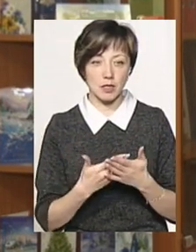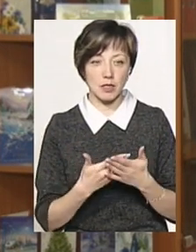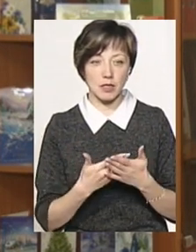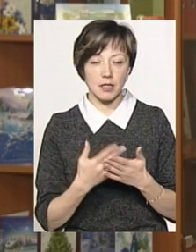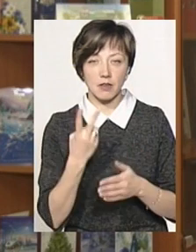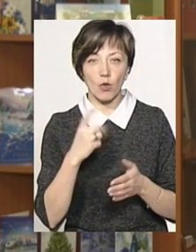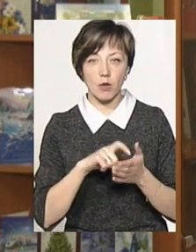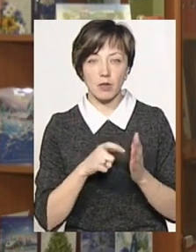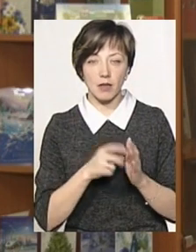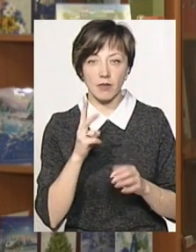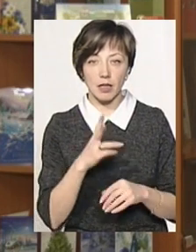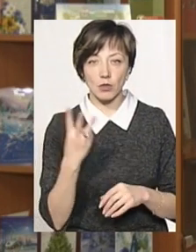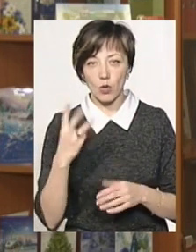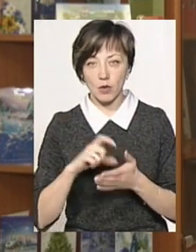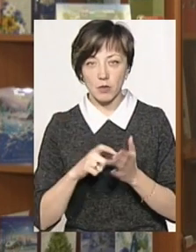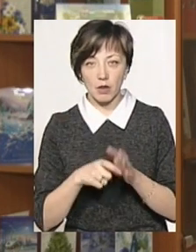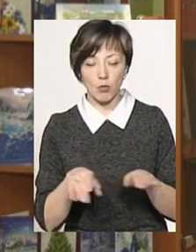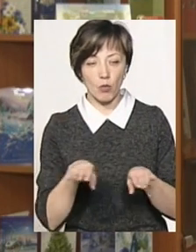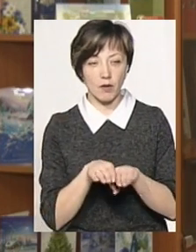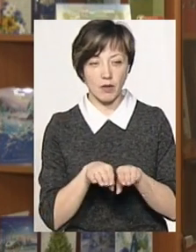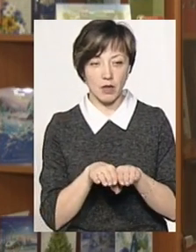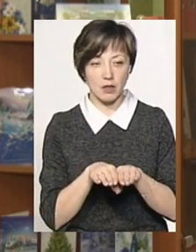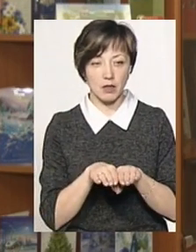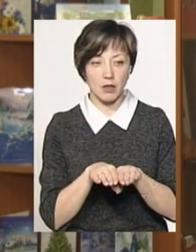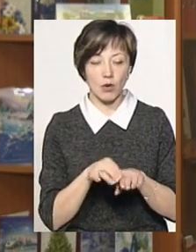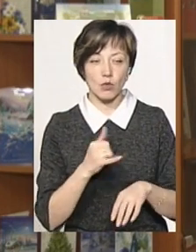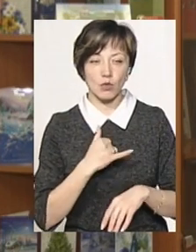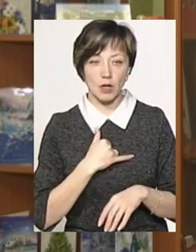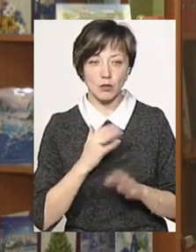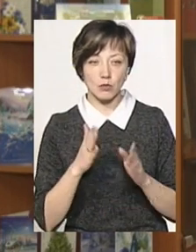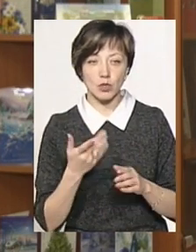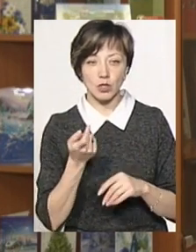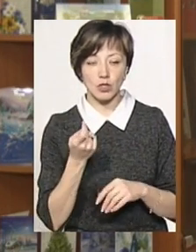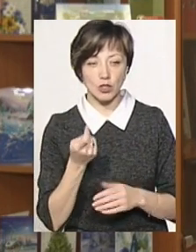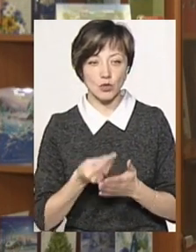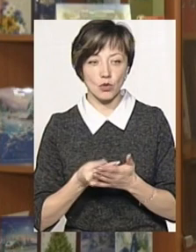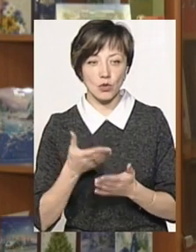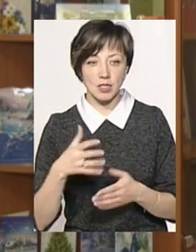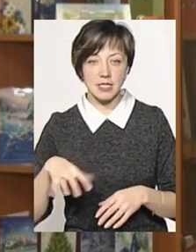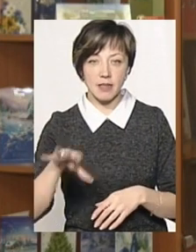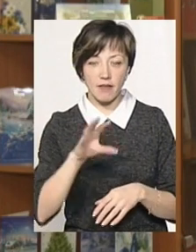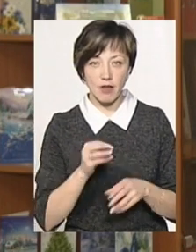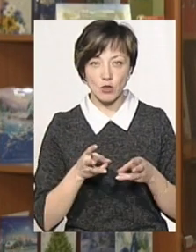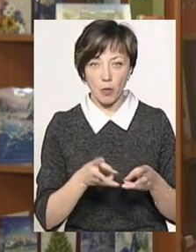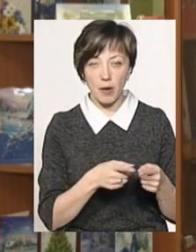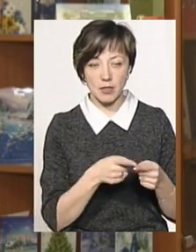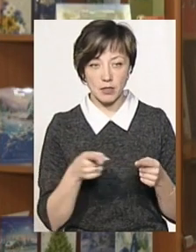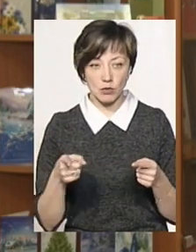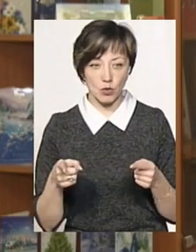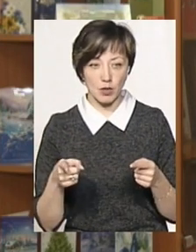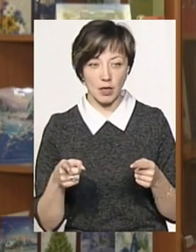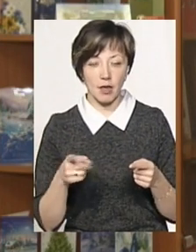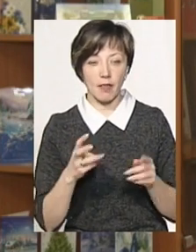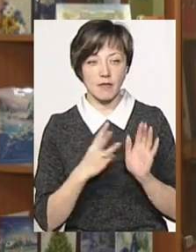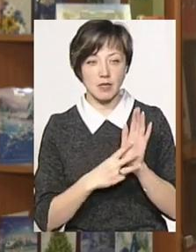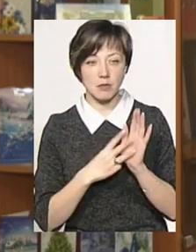двокімнатні квартири і трьохкімнатні в порівнянні, то у нас буде трішечки вище за весь опалювальний сезон на